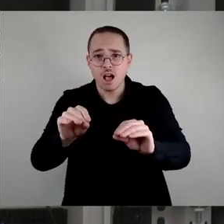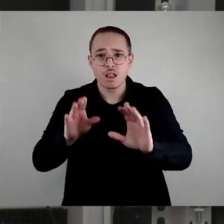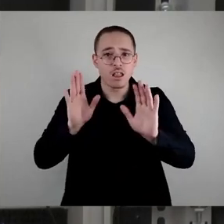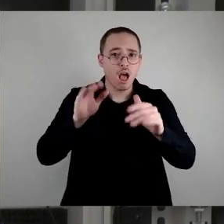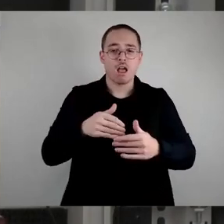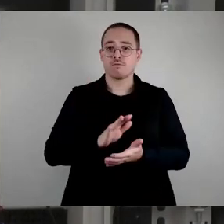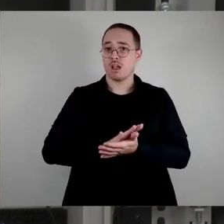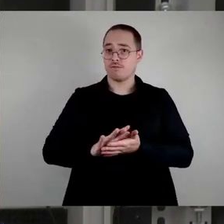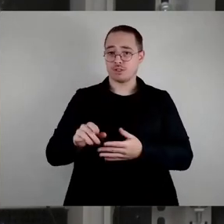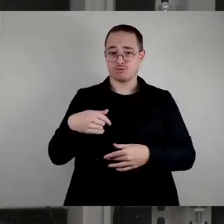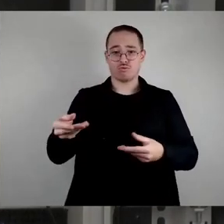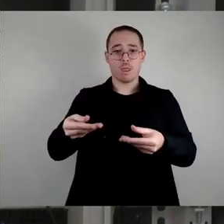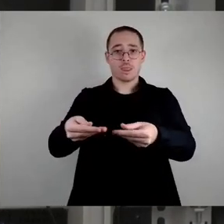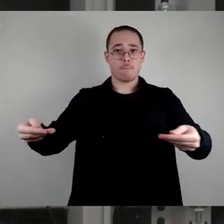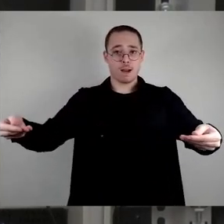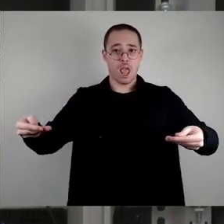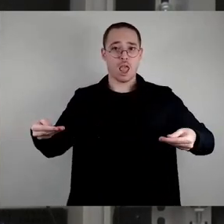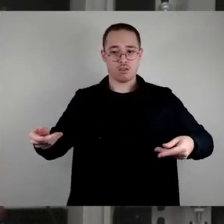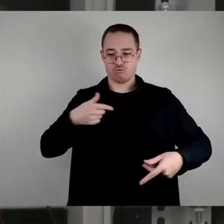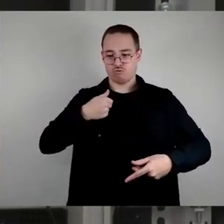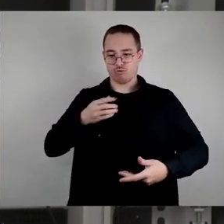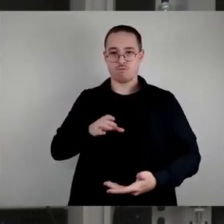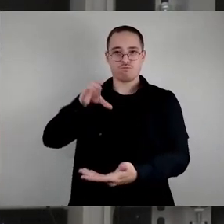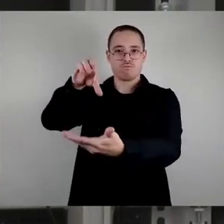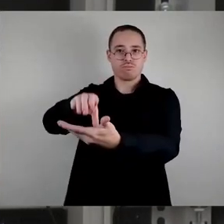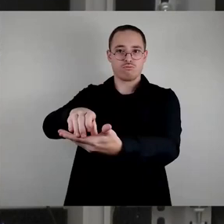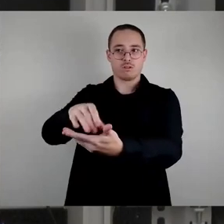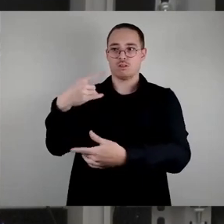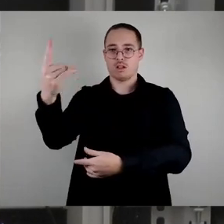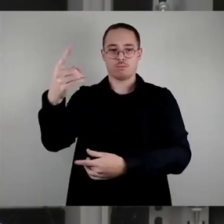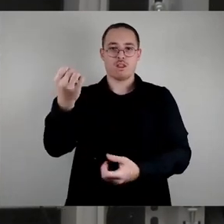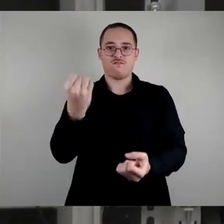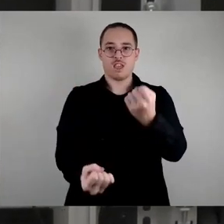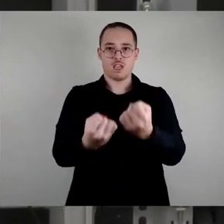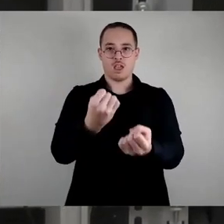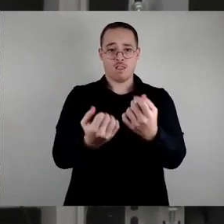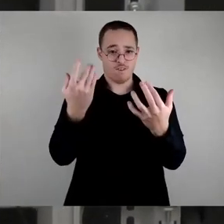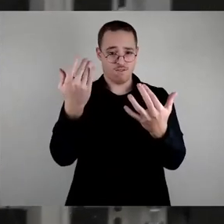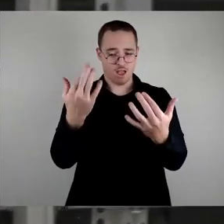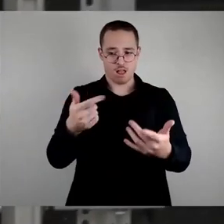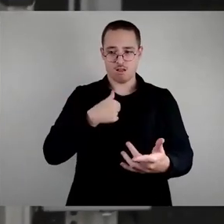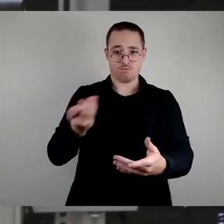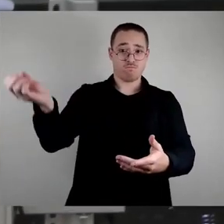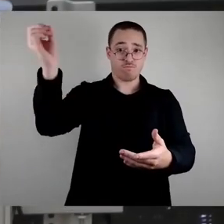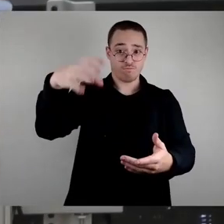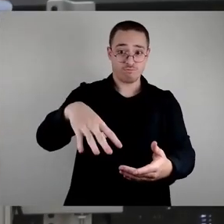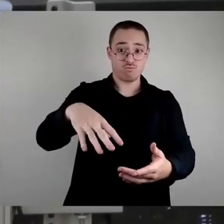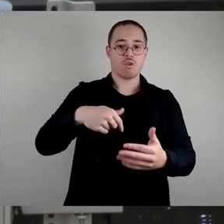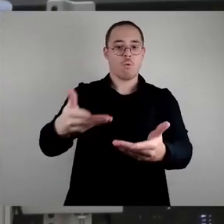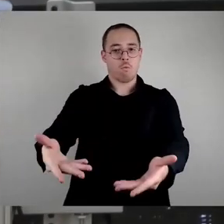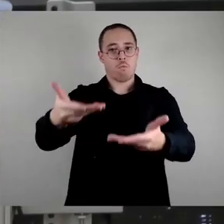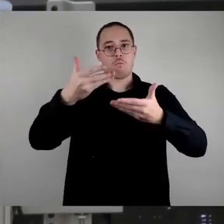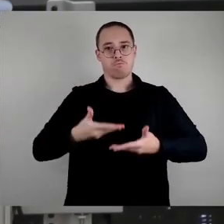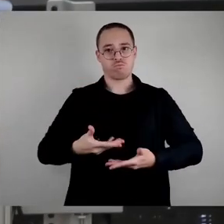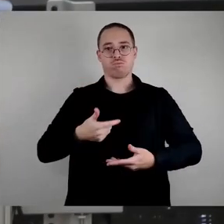einem Tablett, dort habe ich mein Gefäß draufgestellt, die hat das dort abgewogen und ich habe das bitte mit nach Hause genommen. In den Verbrauchergenossenschaften funktioniert das so und